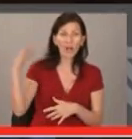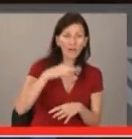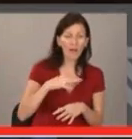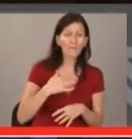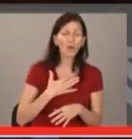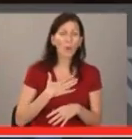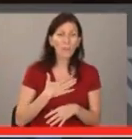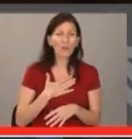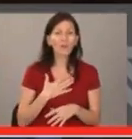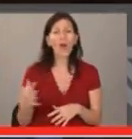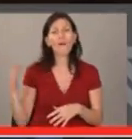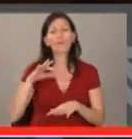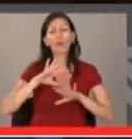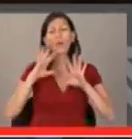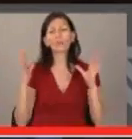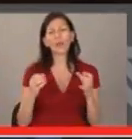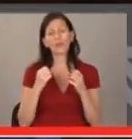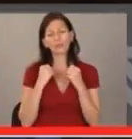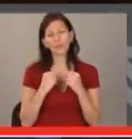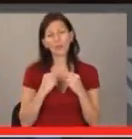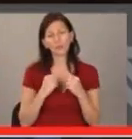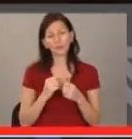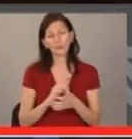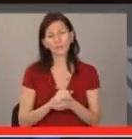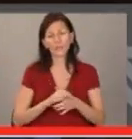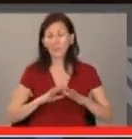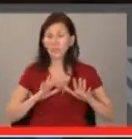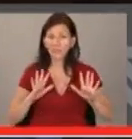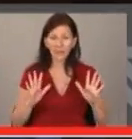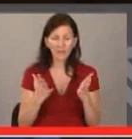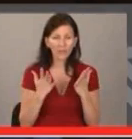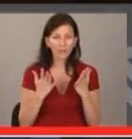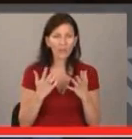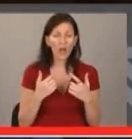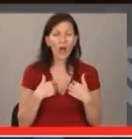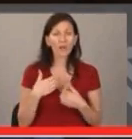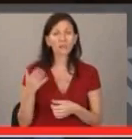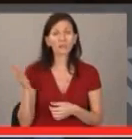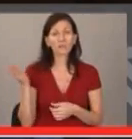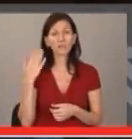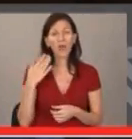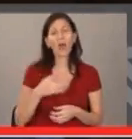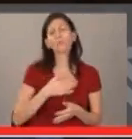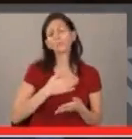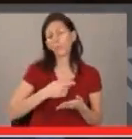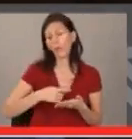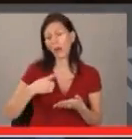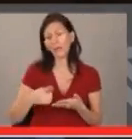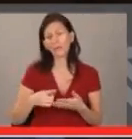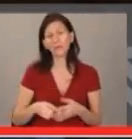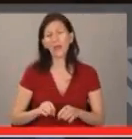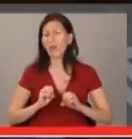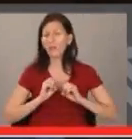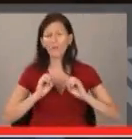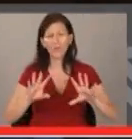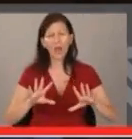върху мен и върху целият ми живот. И изведнъж аз бях поредната кошмарна новина